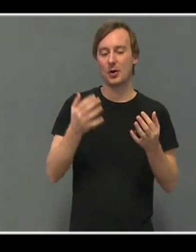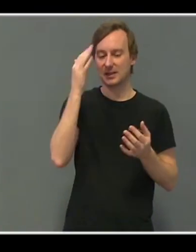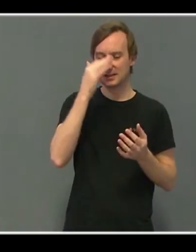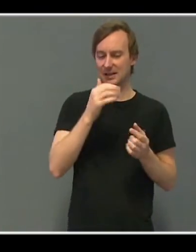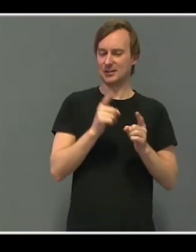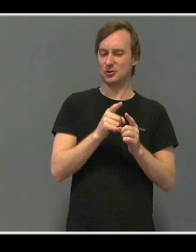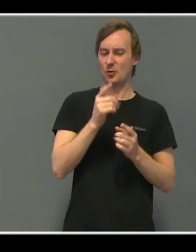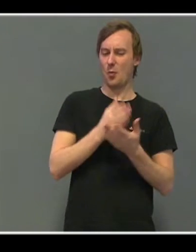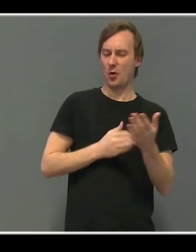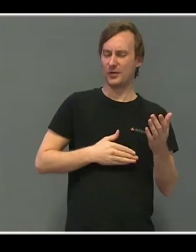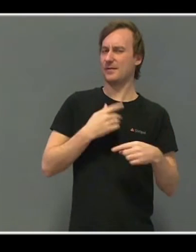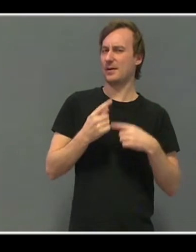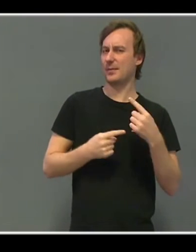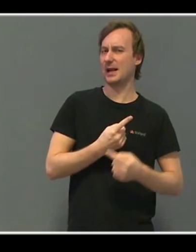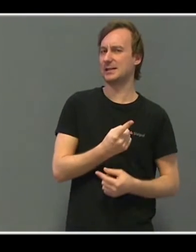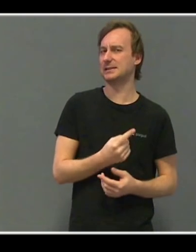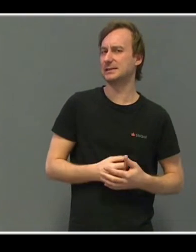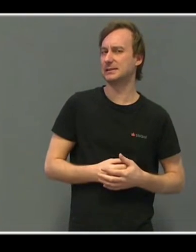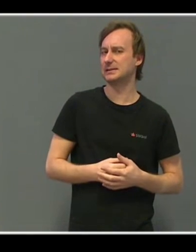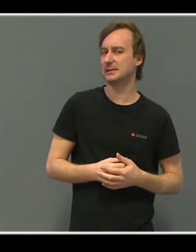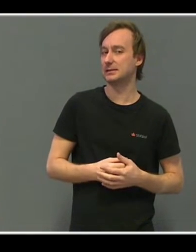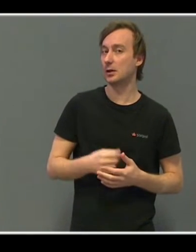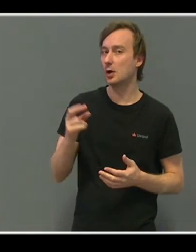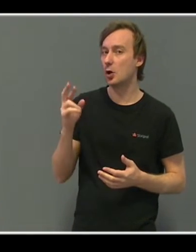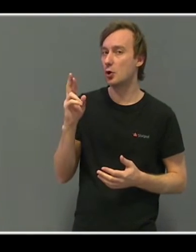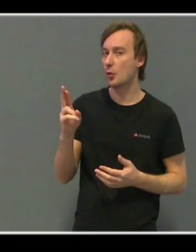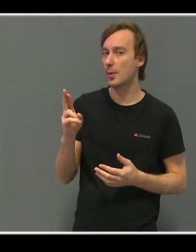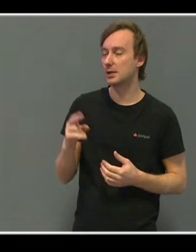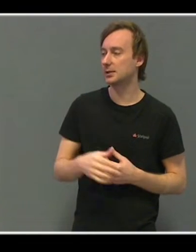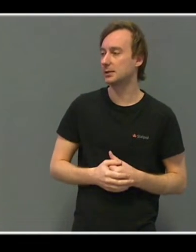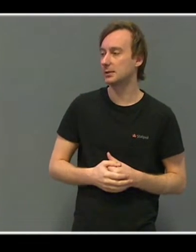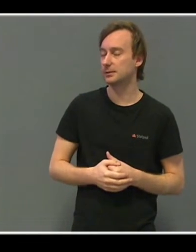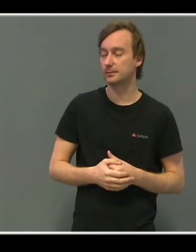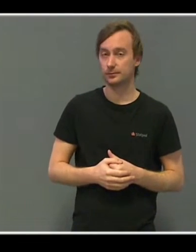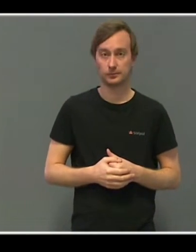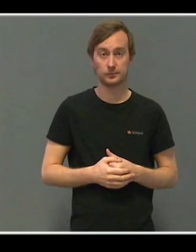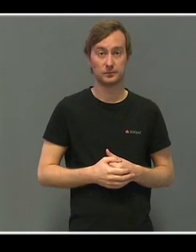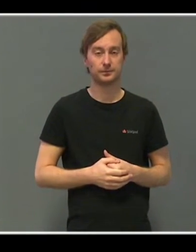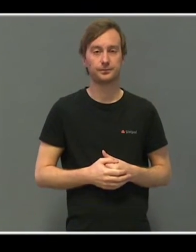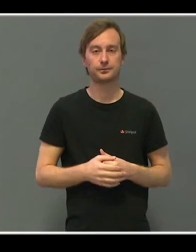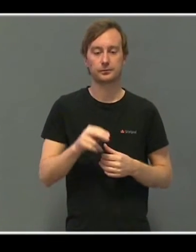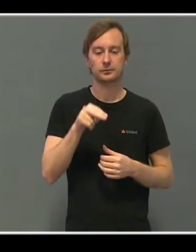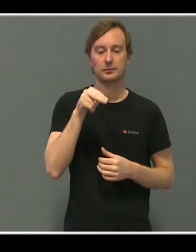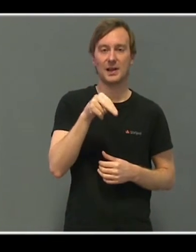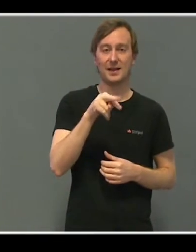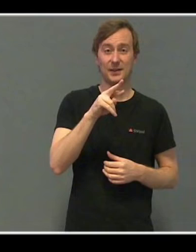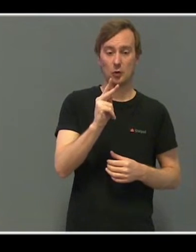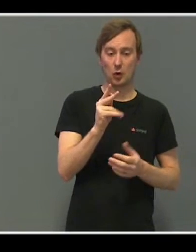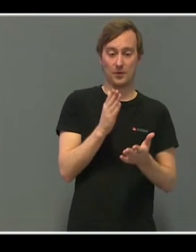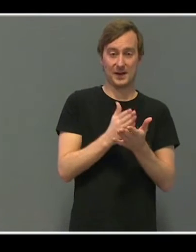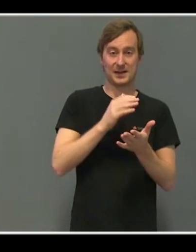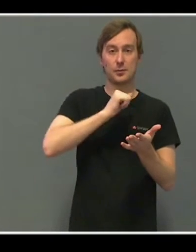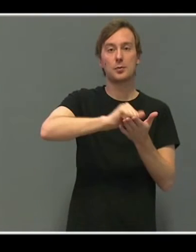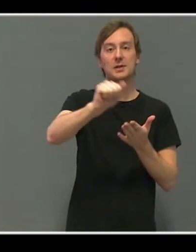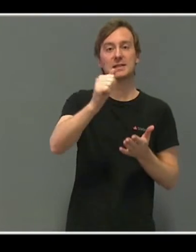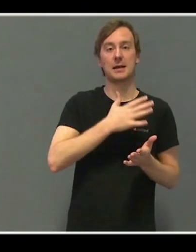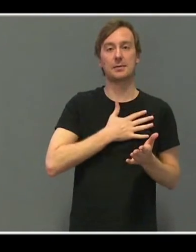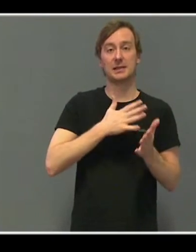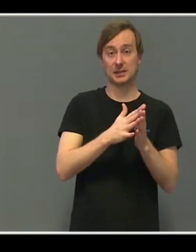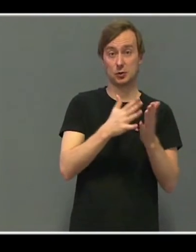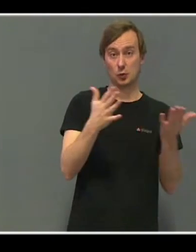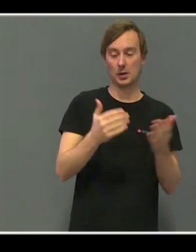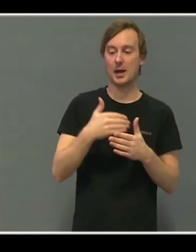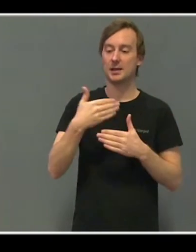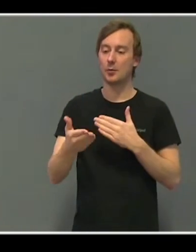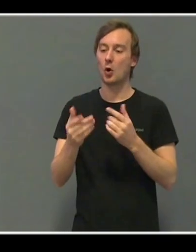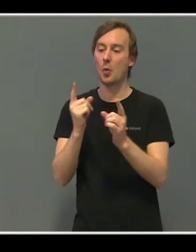kanskje? Ja, Robert? Jeg traff, rett etter at NRK hadde publisert historien min, så traf jeg en